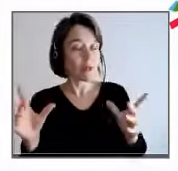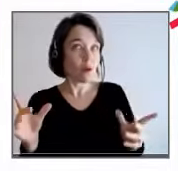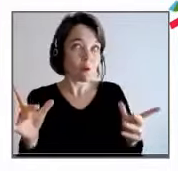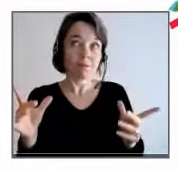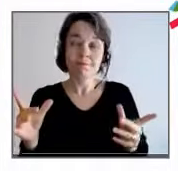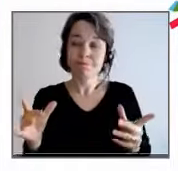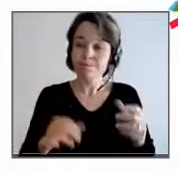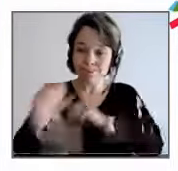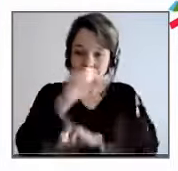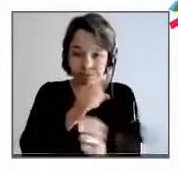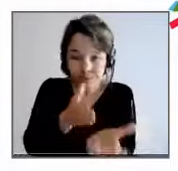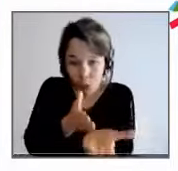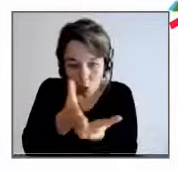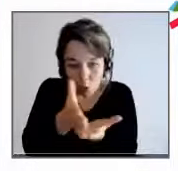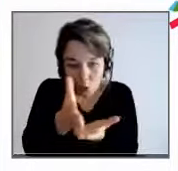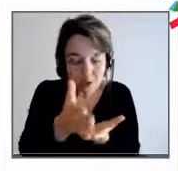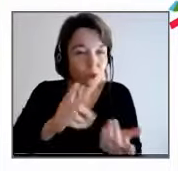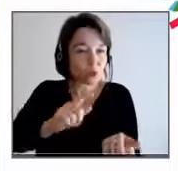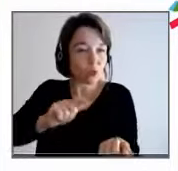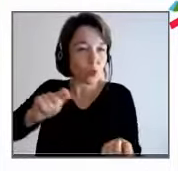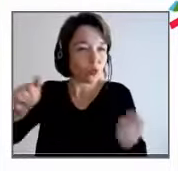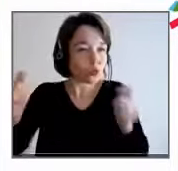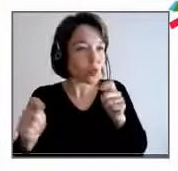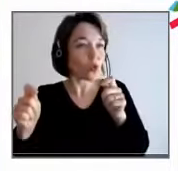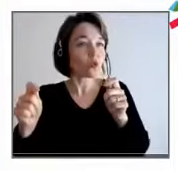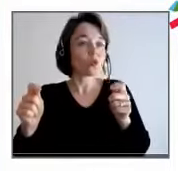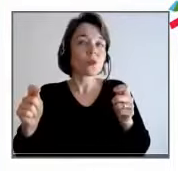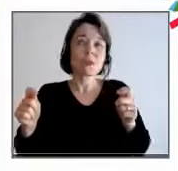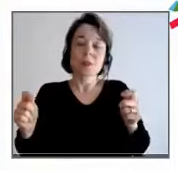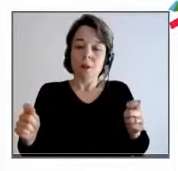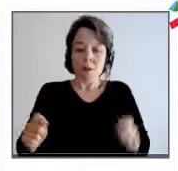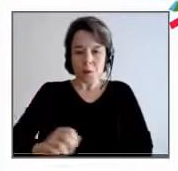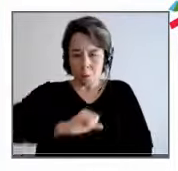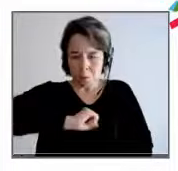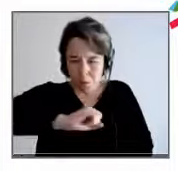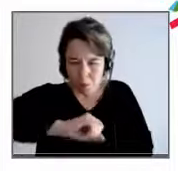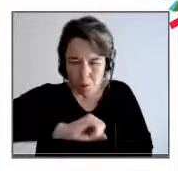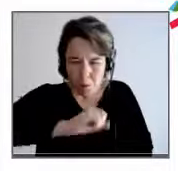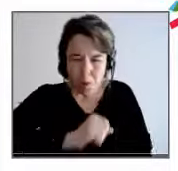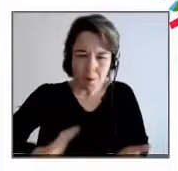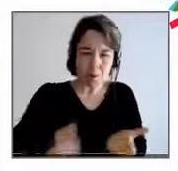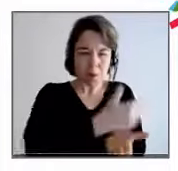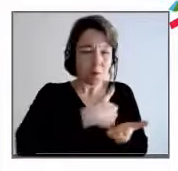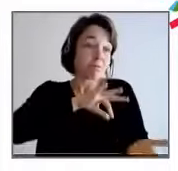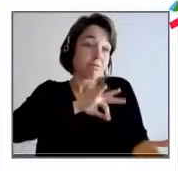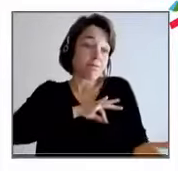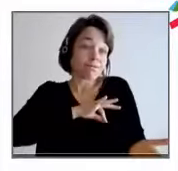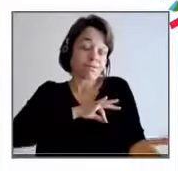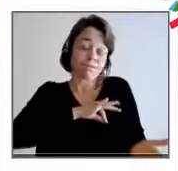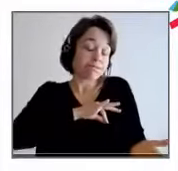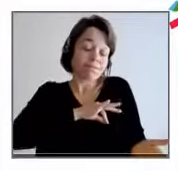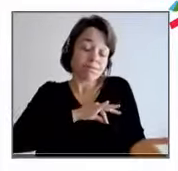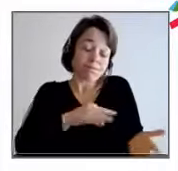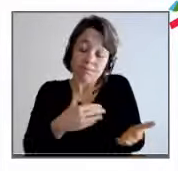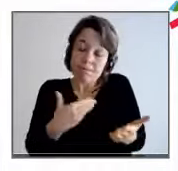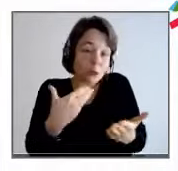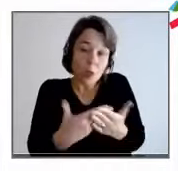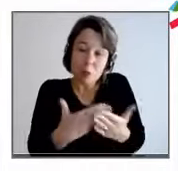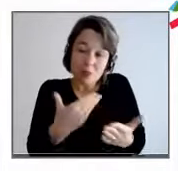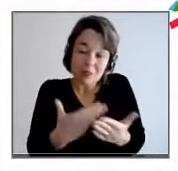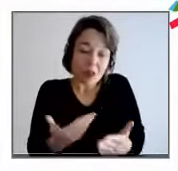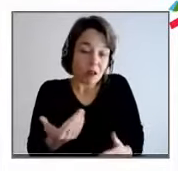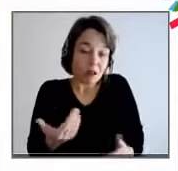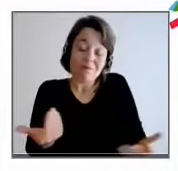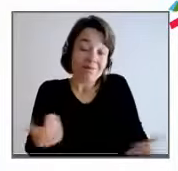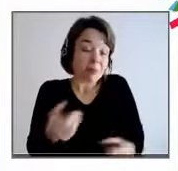la nécessité, la performance financière et économique de l'entreprise est incontestable, incontestée, ne'agit pas du tout de critiquer ça. Une entreprise, c'est un lieu pour